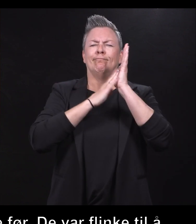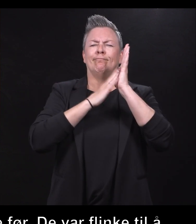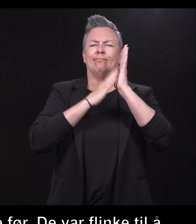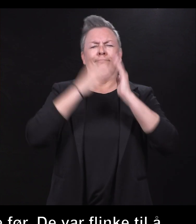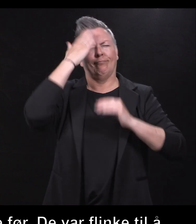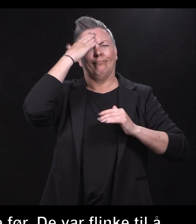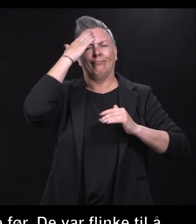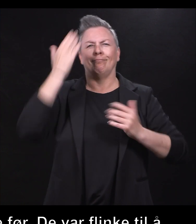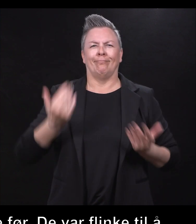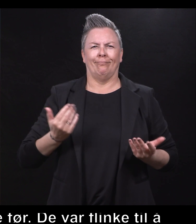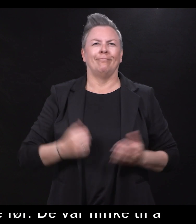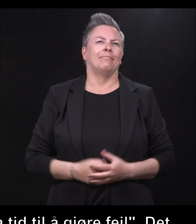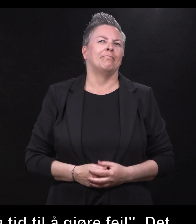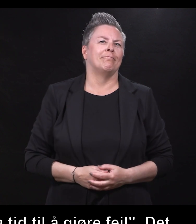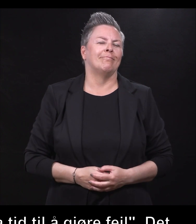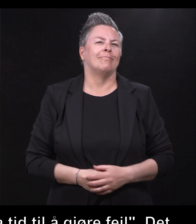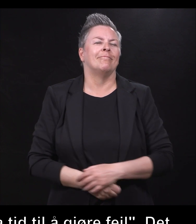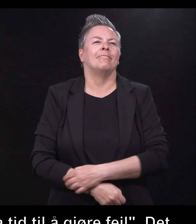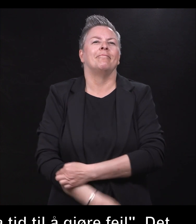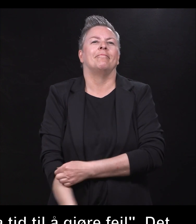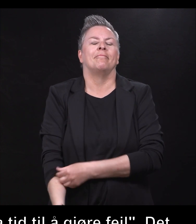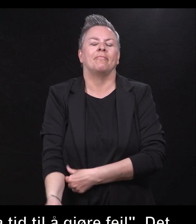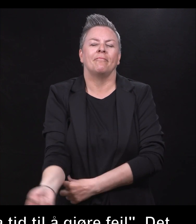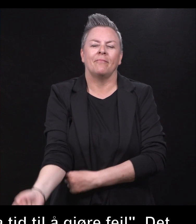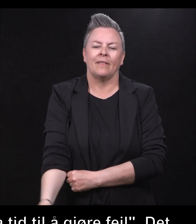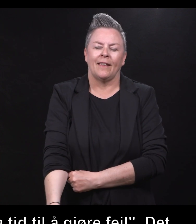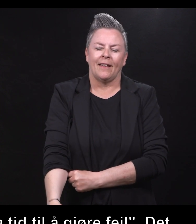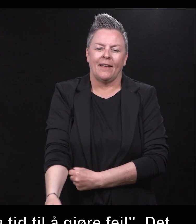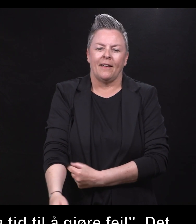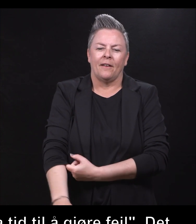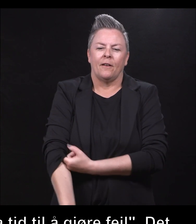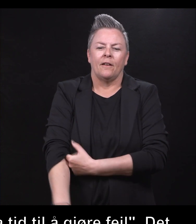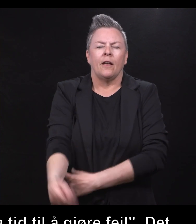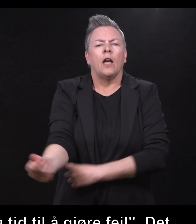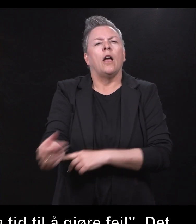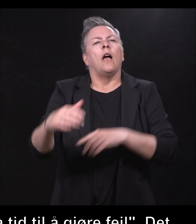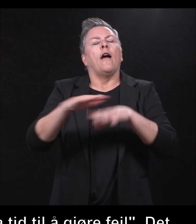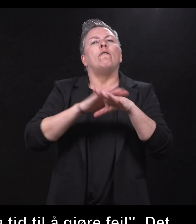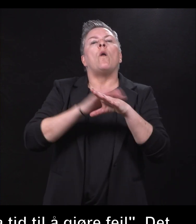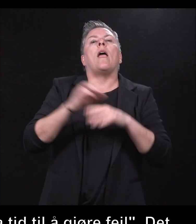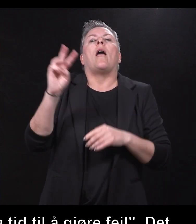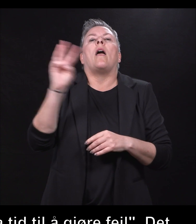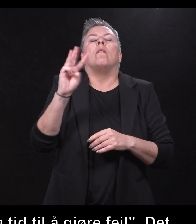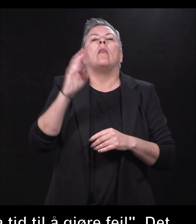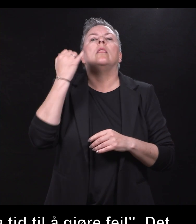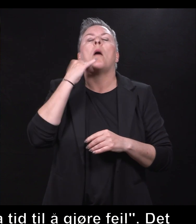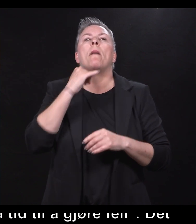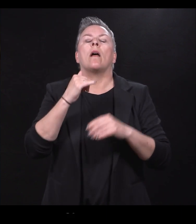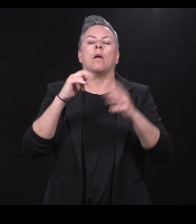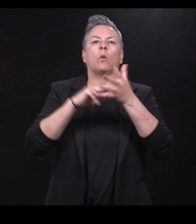Katharina drar seil. På dekk. Føler jeg at Windjermy-prosjektet ga meg litt